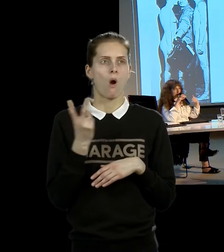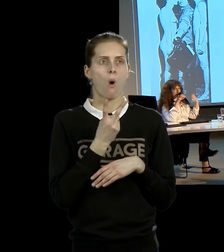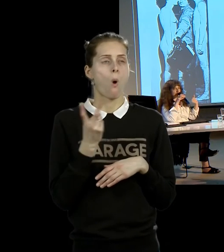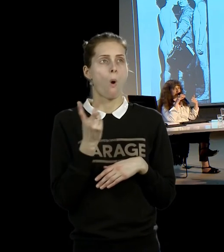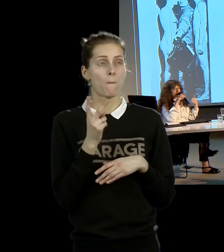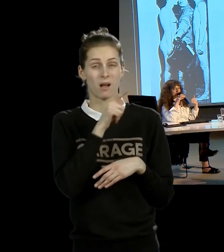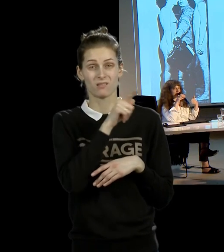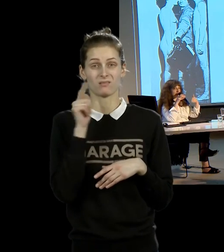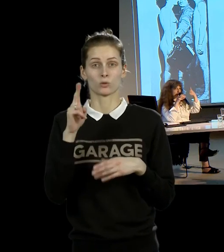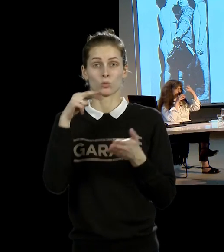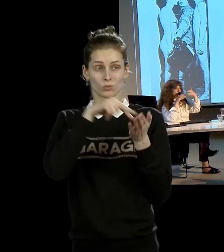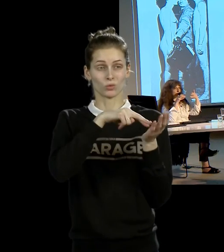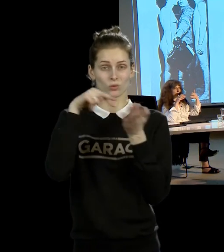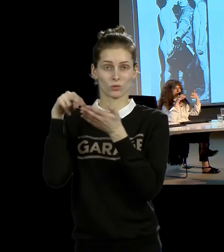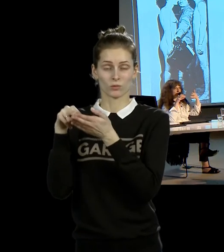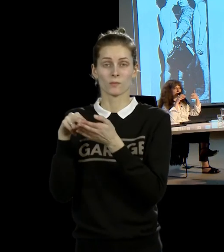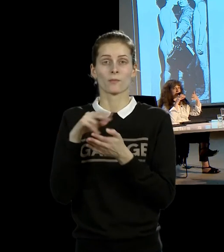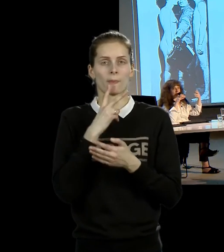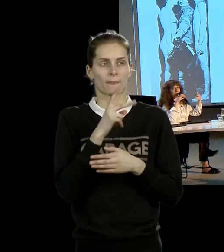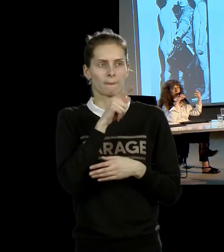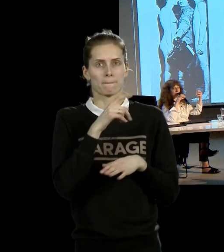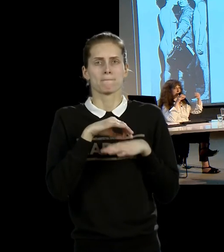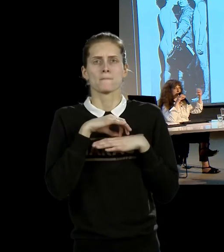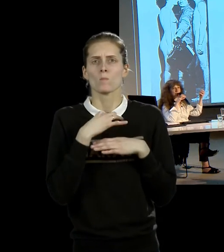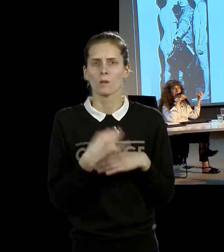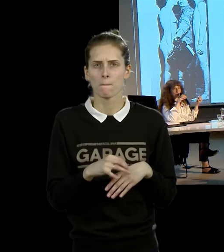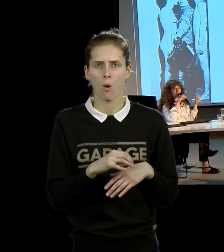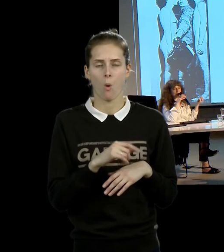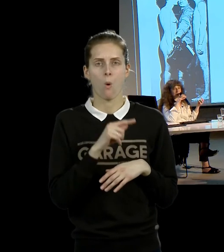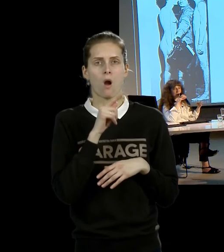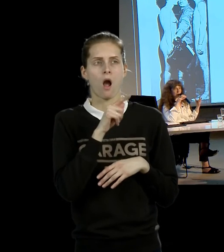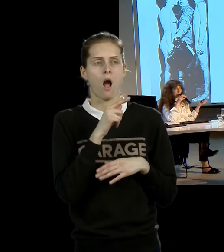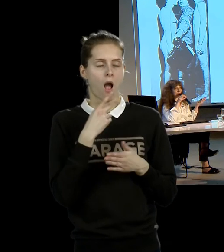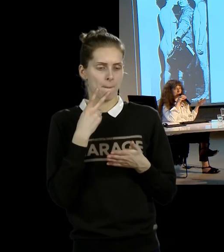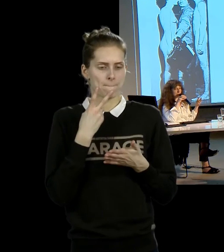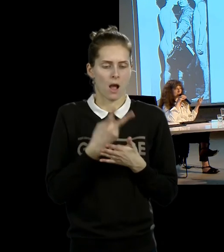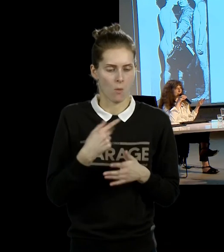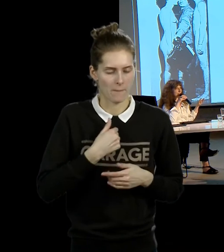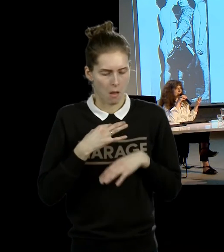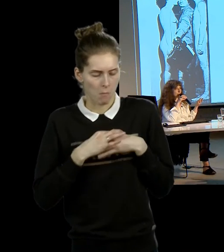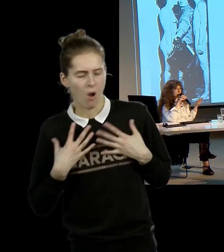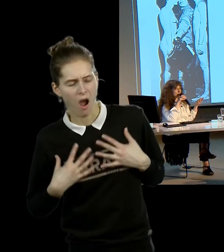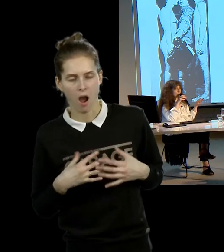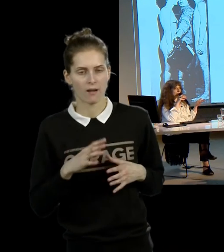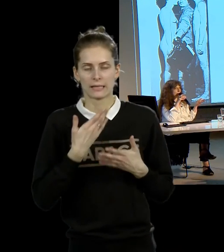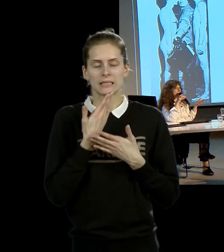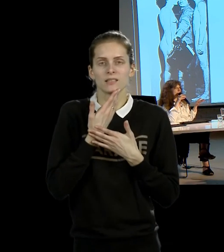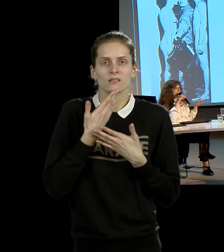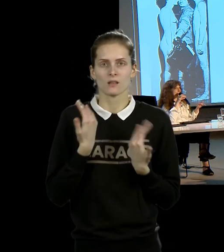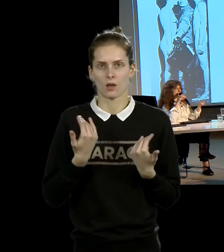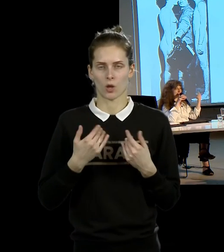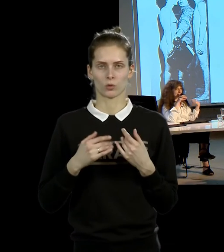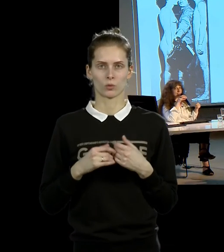странно, это абсолютно снято, это абсолютно безучастные лица, это люди, которые стали частью пространства, которые стали практически частью архитектуры.